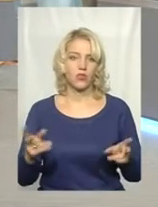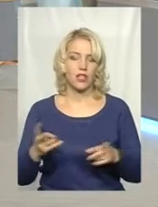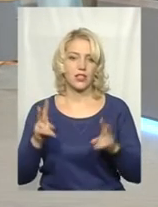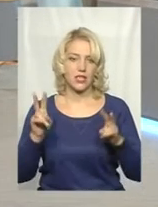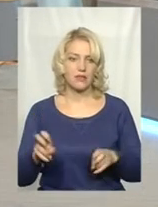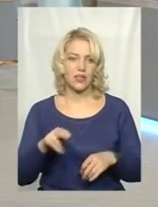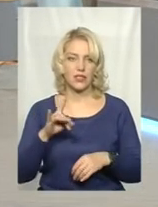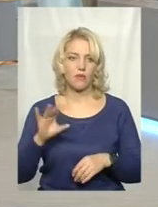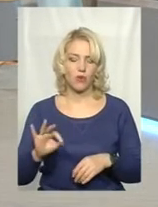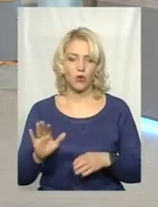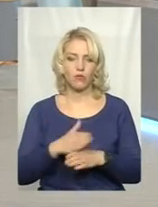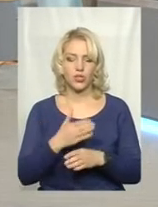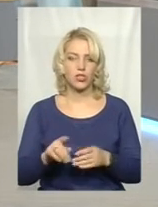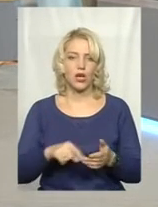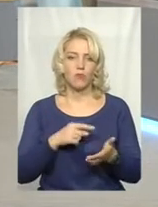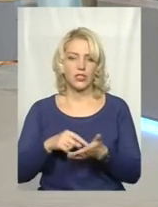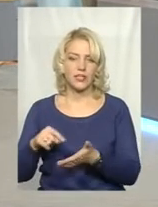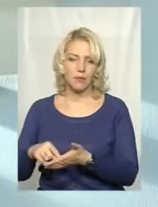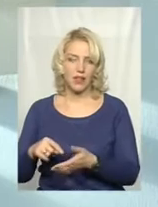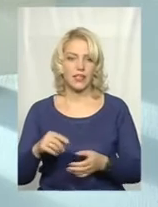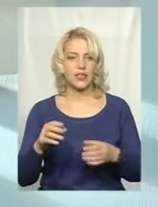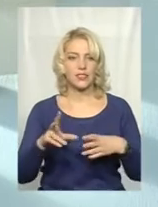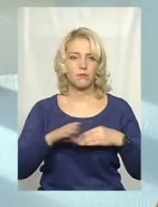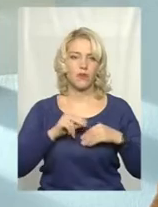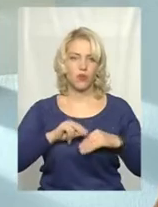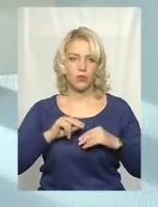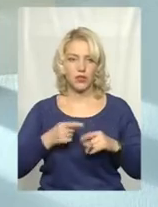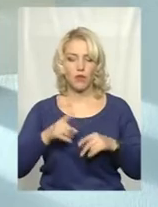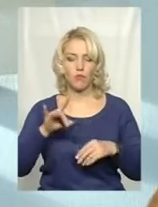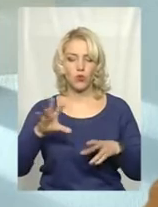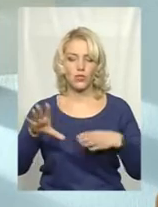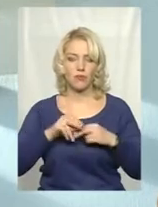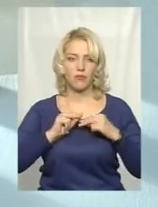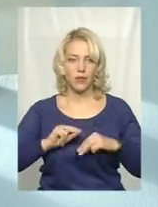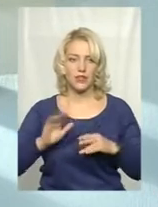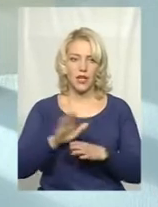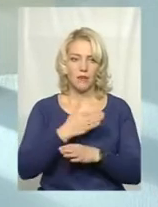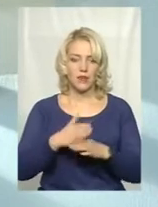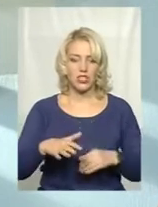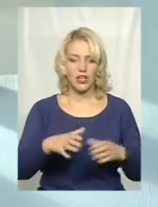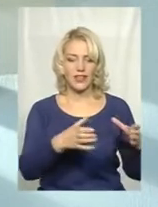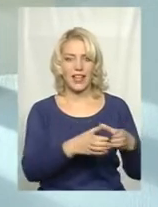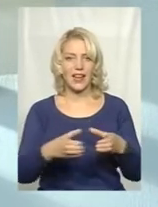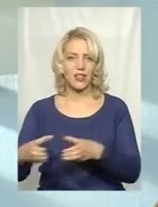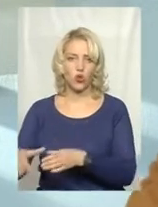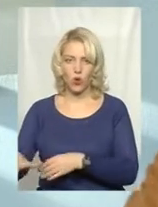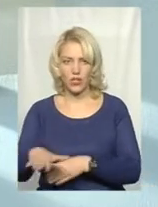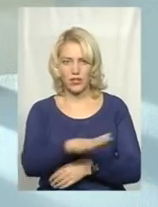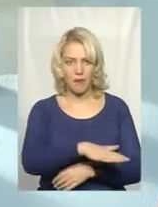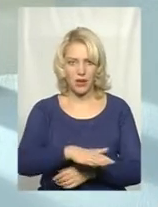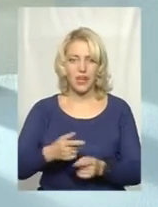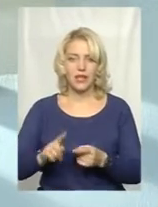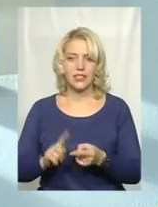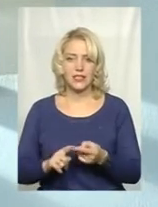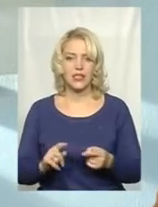називається – «Про міжмуніципальне співробітництво». Тобто, про співпрацю між територіями. І цей закон